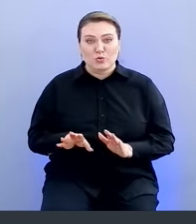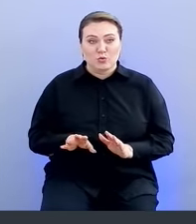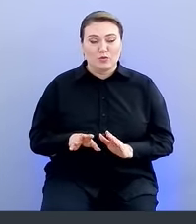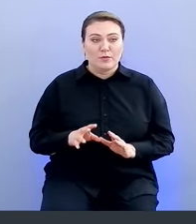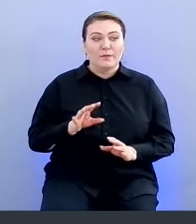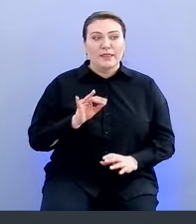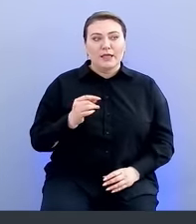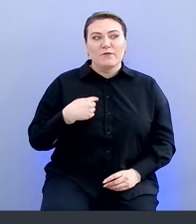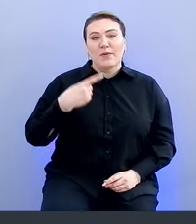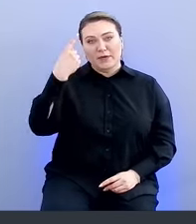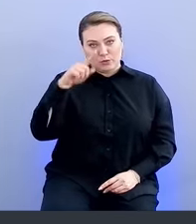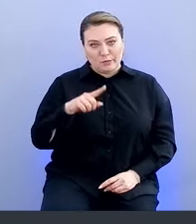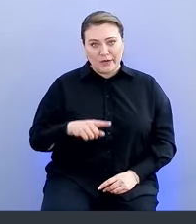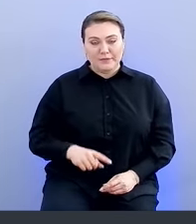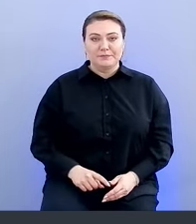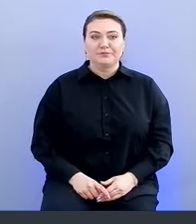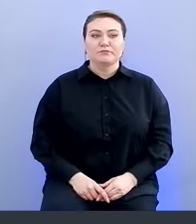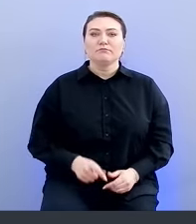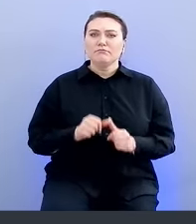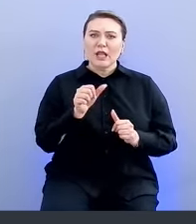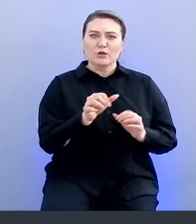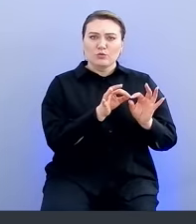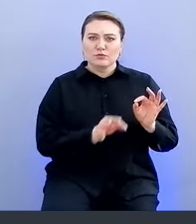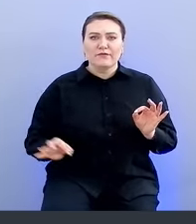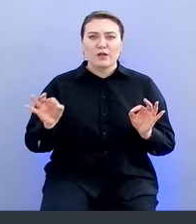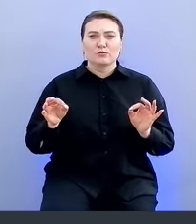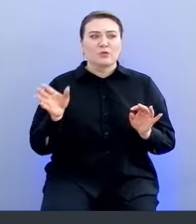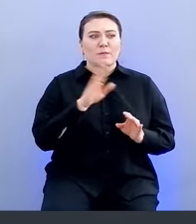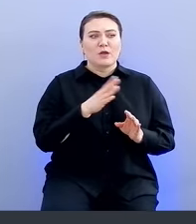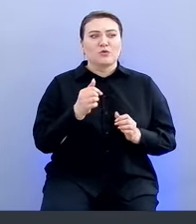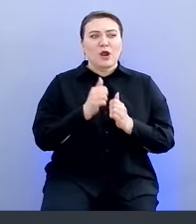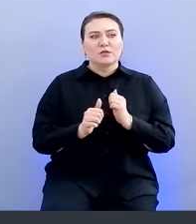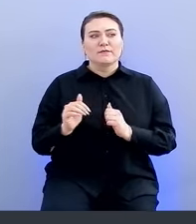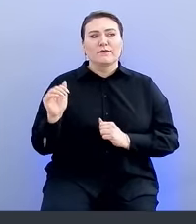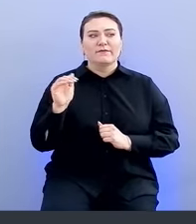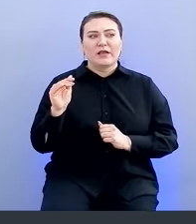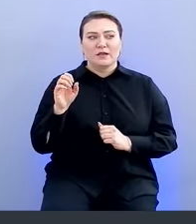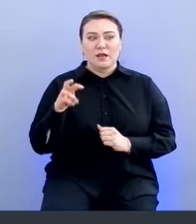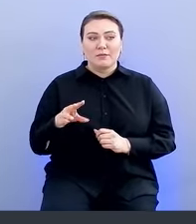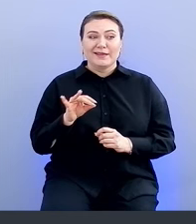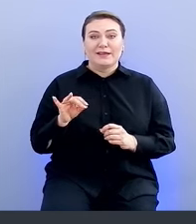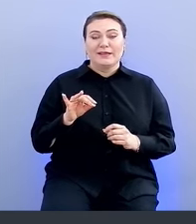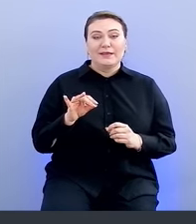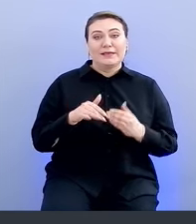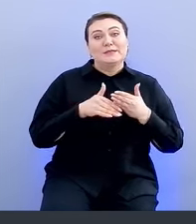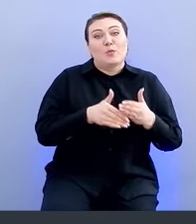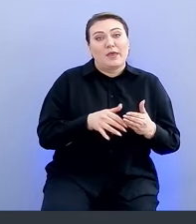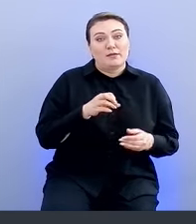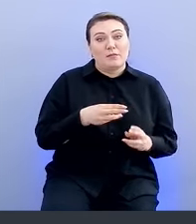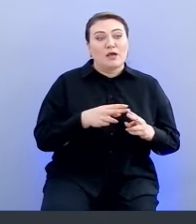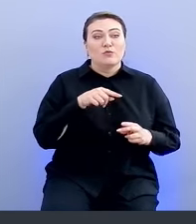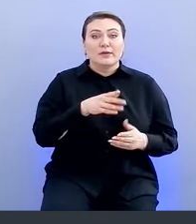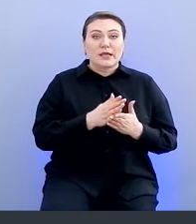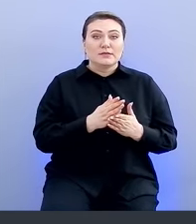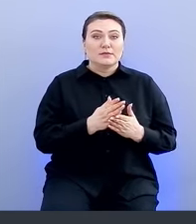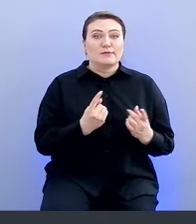И мы придумали отдельную связку между каждым фандингом и инструментом, у которой